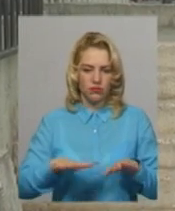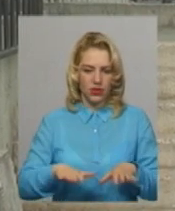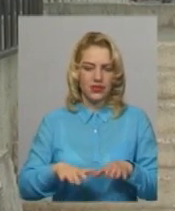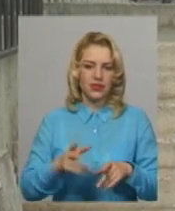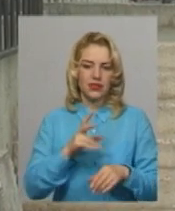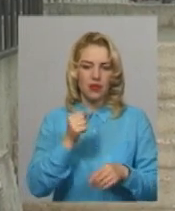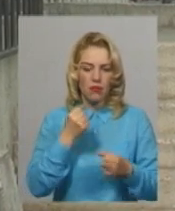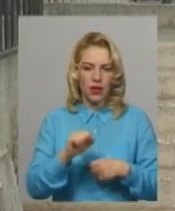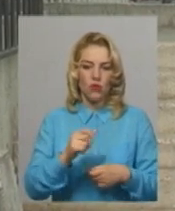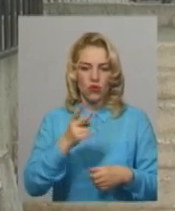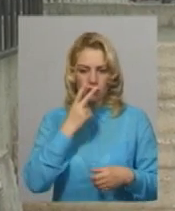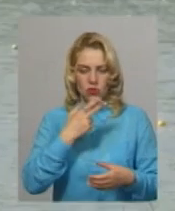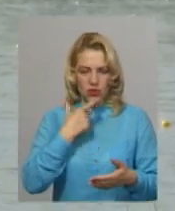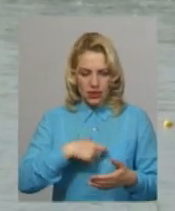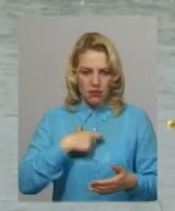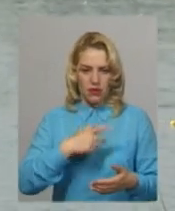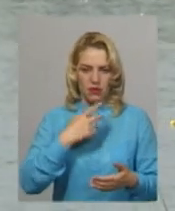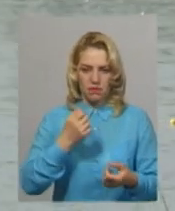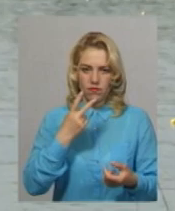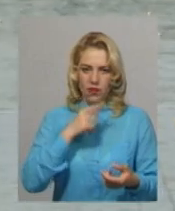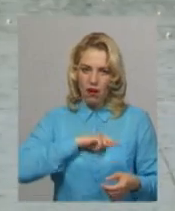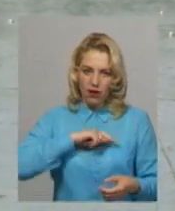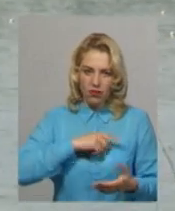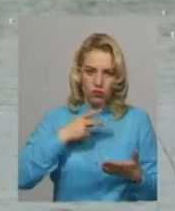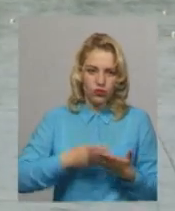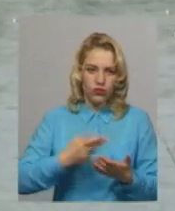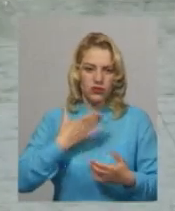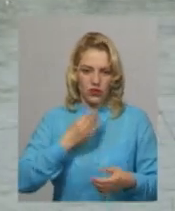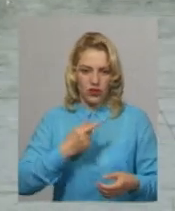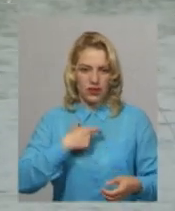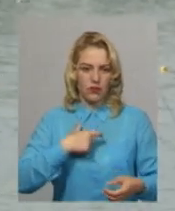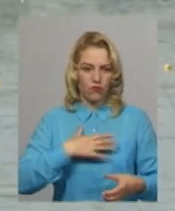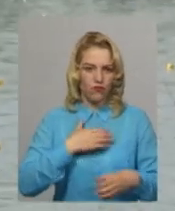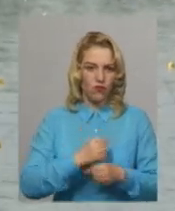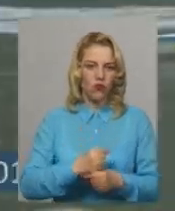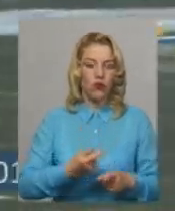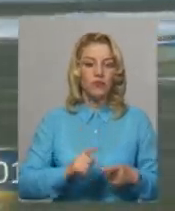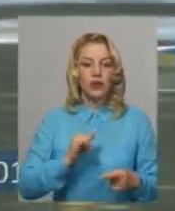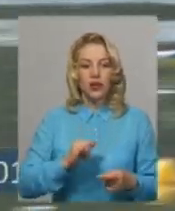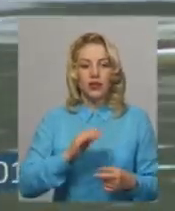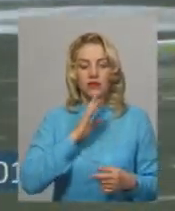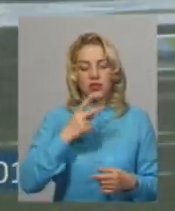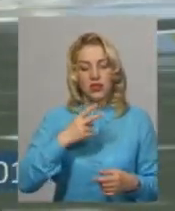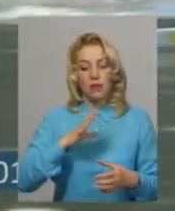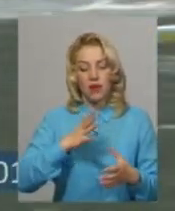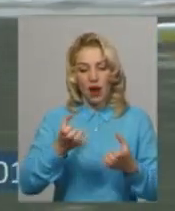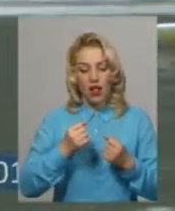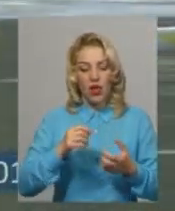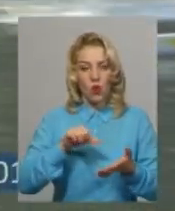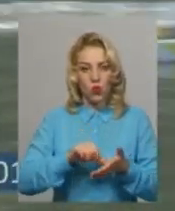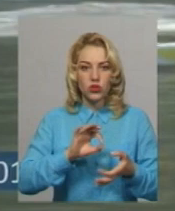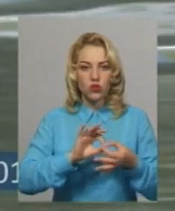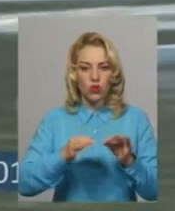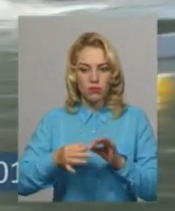дуже такий характер, дуже силу волі. 24-річна Інна Грищун брала участь в минулих Олімпійських іграх. Тоді спортсменка призового місця не